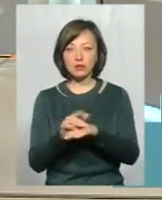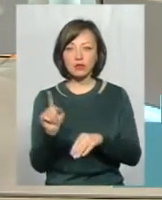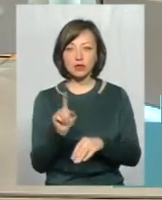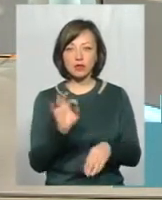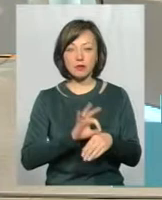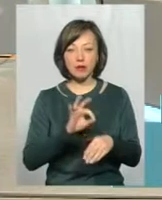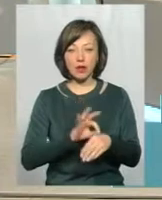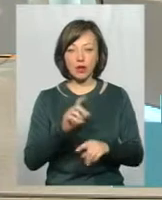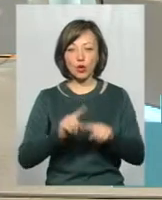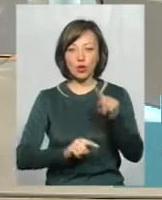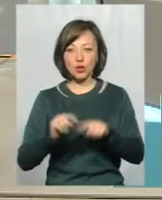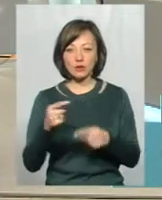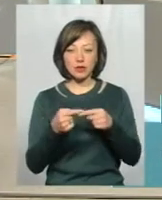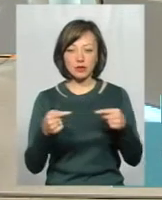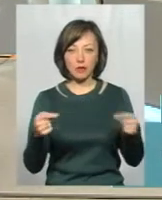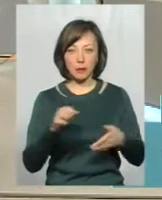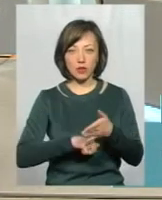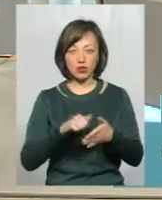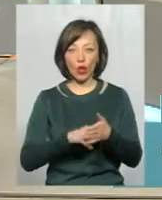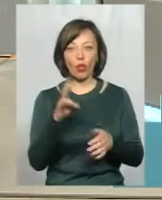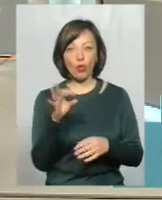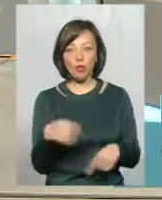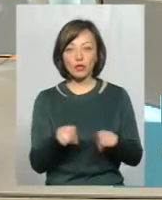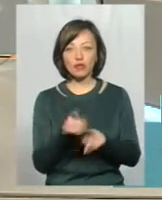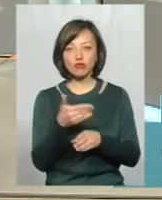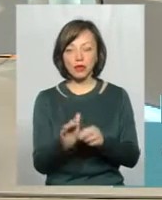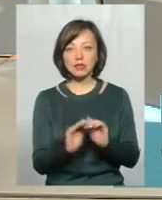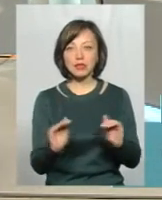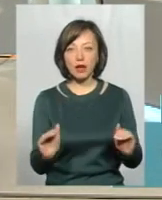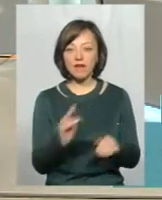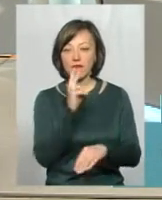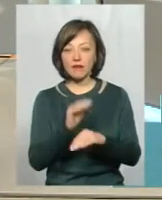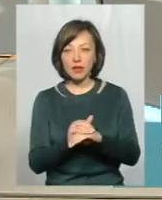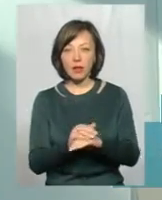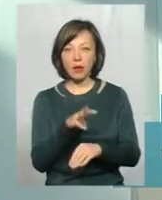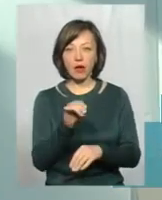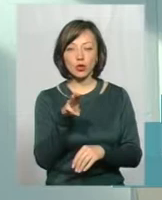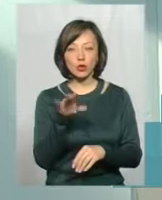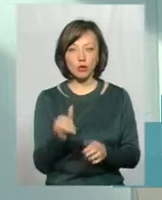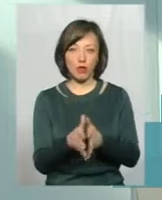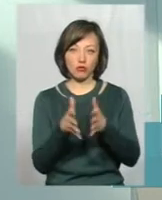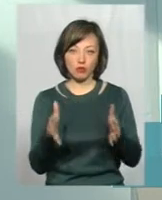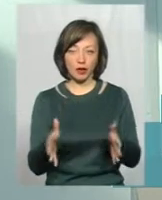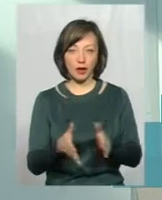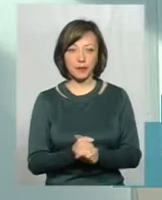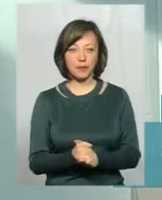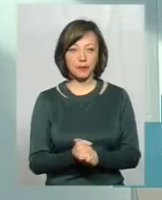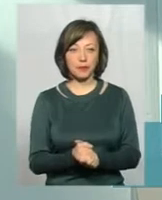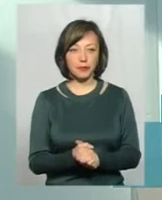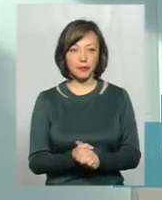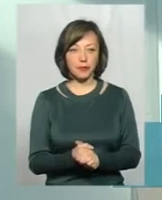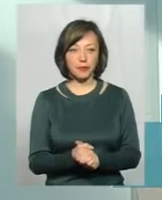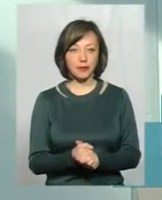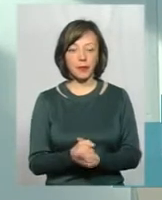там заболіли родственники і всякі інші причини. Але все-таки частиць дітей, які виявлені по МОНТУ, більшає. Більшає, як, в принципі,